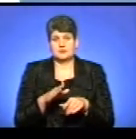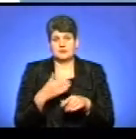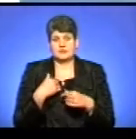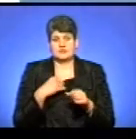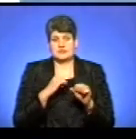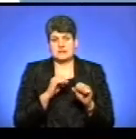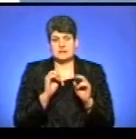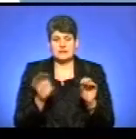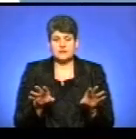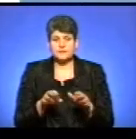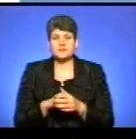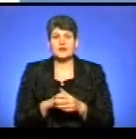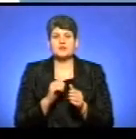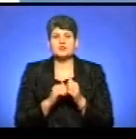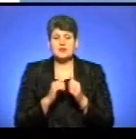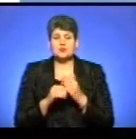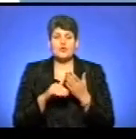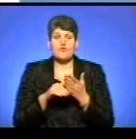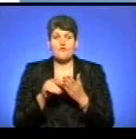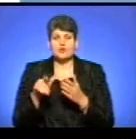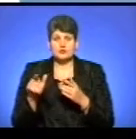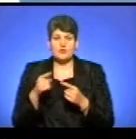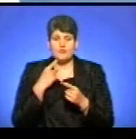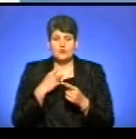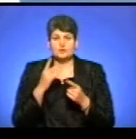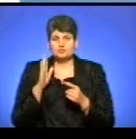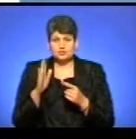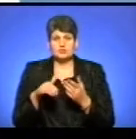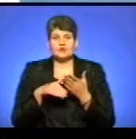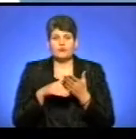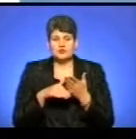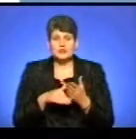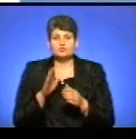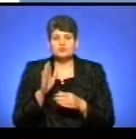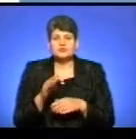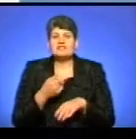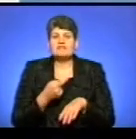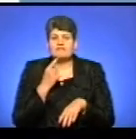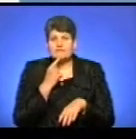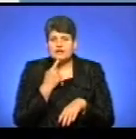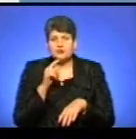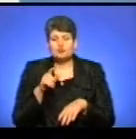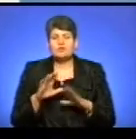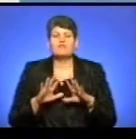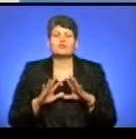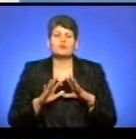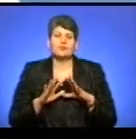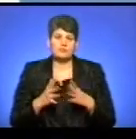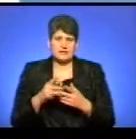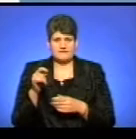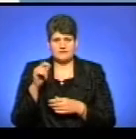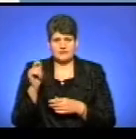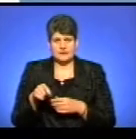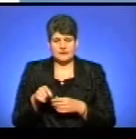захисників. Часто волонтери в розмовах говорять про те, що бути волонтером зараз в Україні стало важче, оскільки люди втомилися від війни.